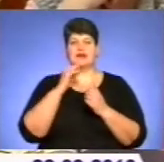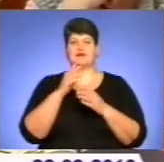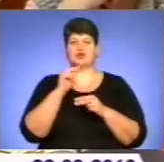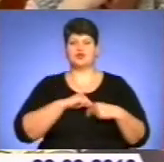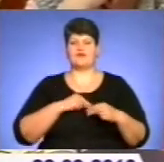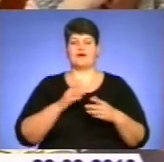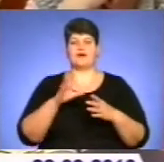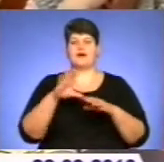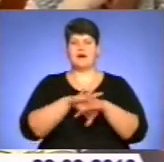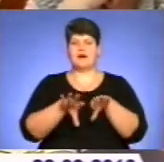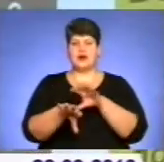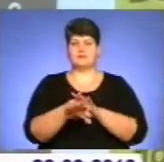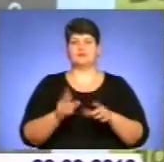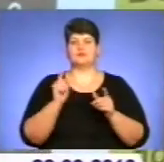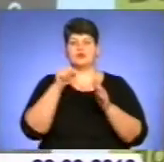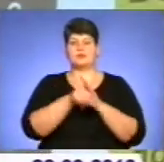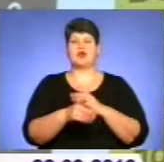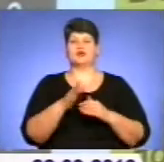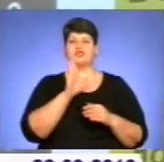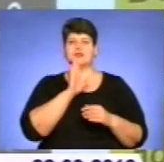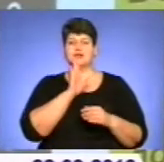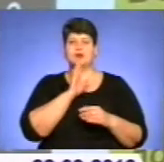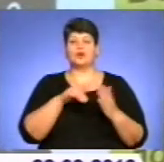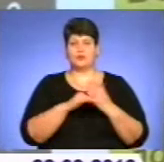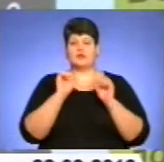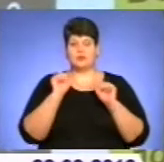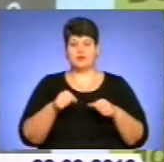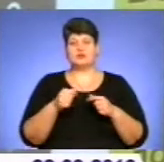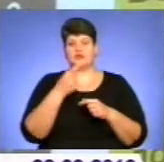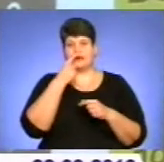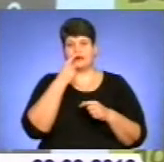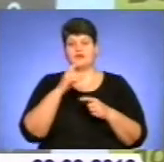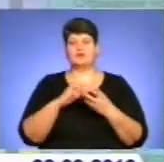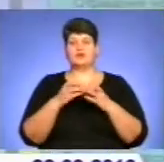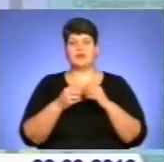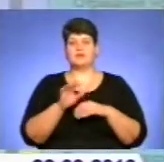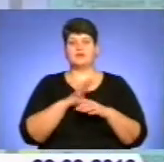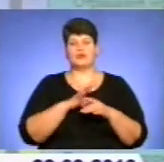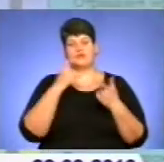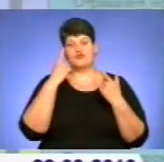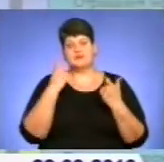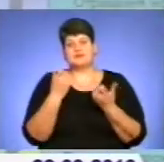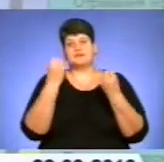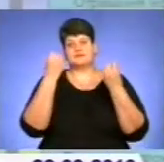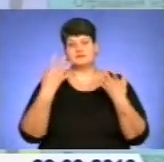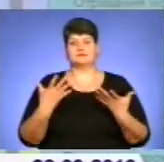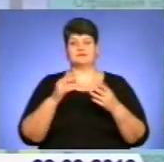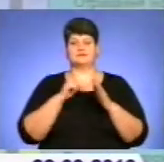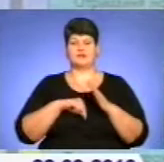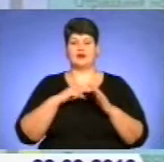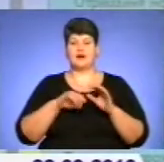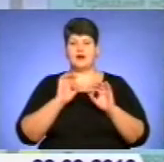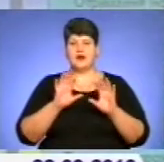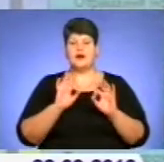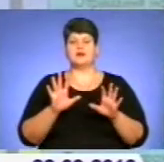потрапляють жінки. Чи можливо допомогти їм? Донедавна державна політика з цієї проблеми мала здебільшого інформаційний та просвітницький характери.